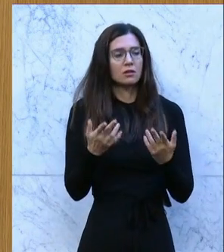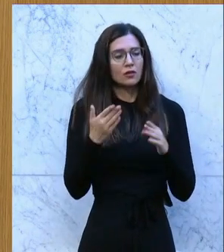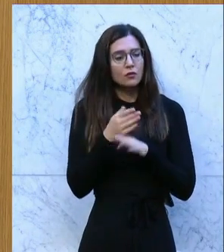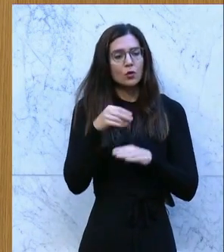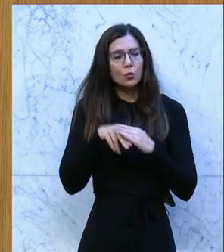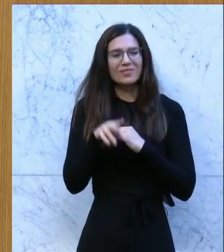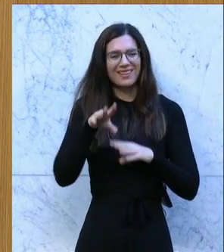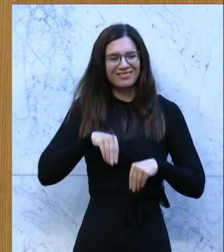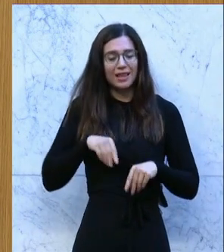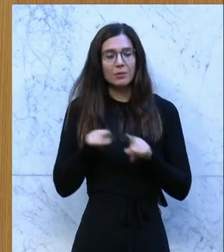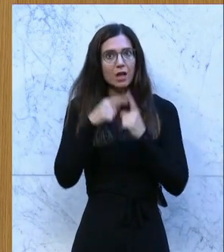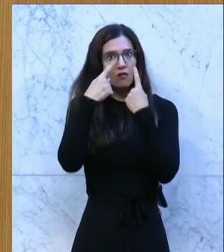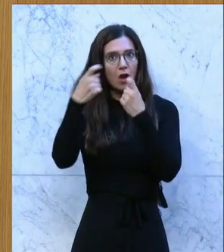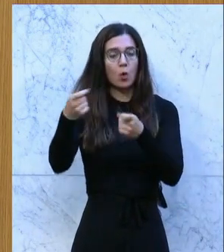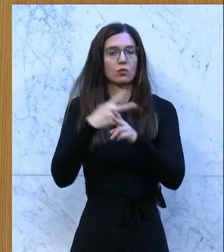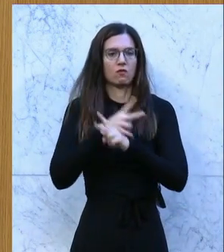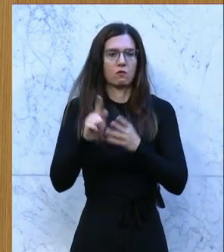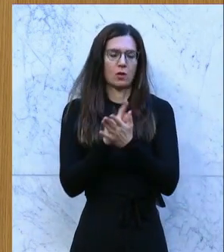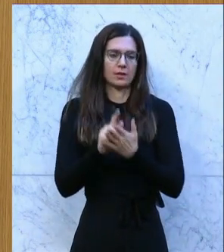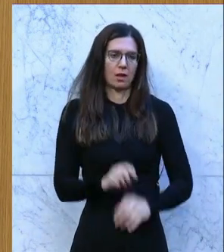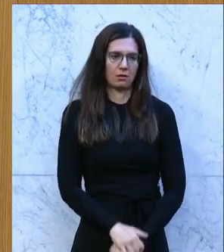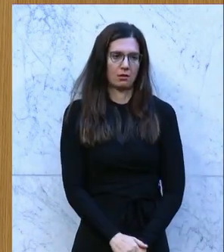für Unternehmen diesen Anreiz gibt, aufzustocken. Vielen Dank. Vielen Dank.